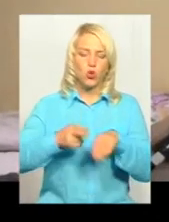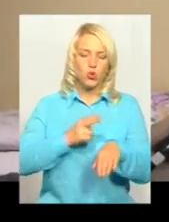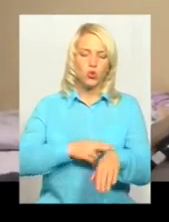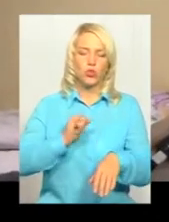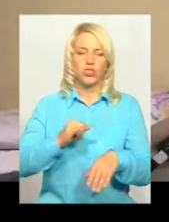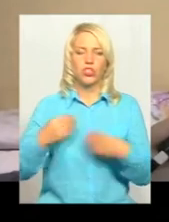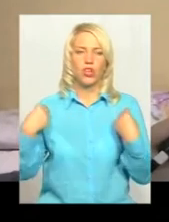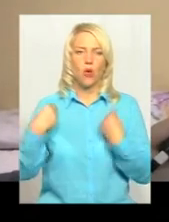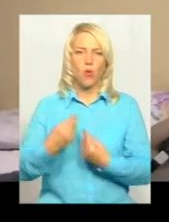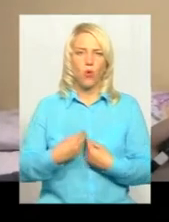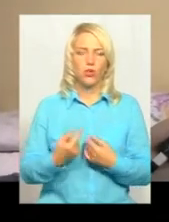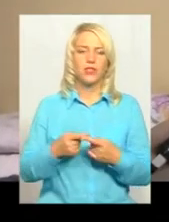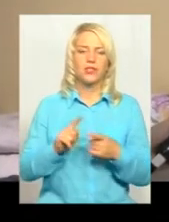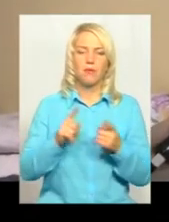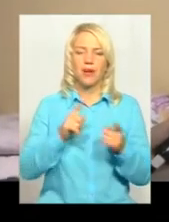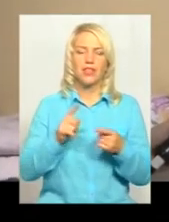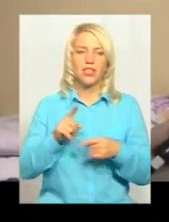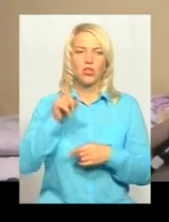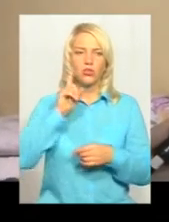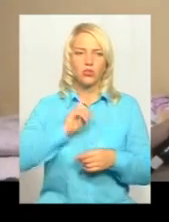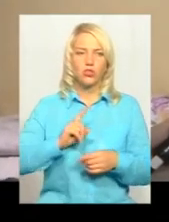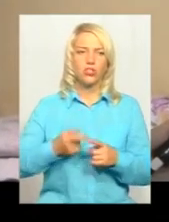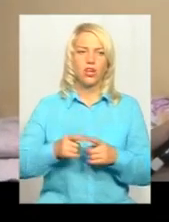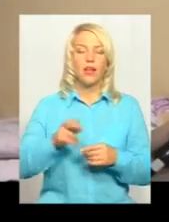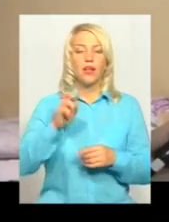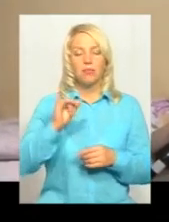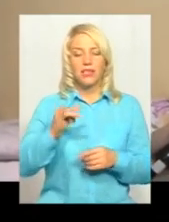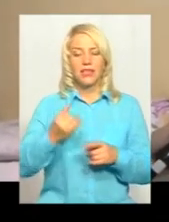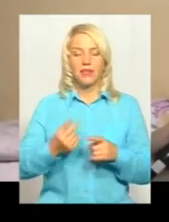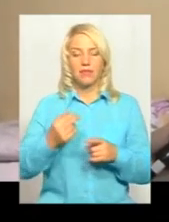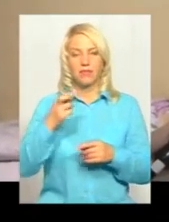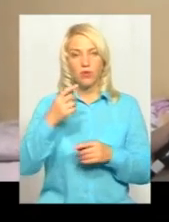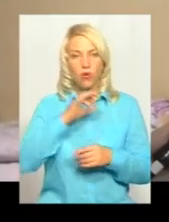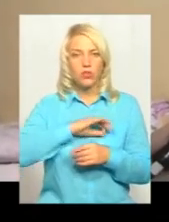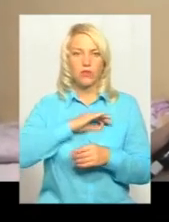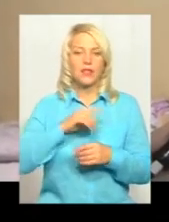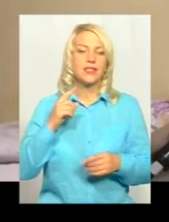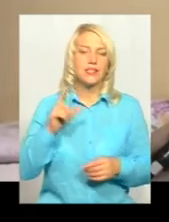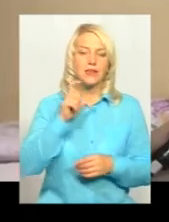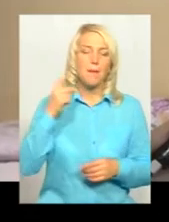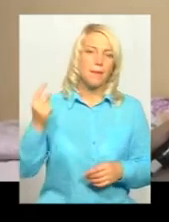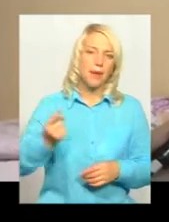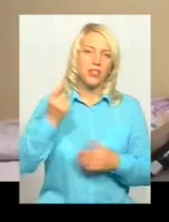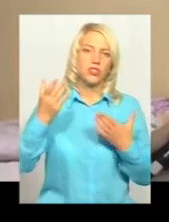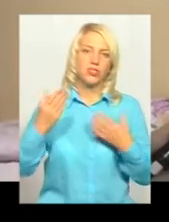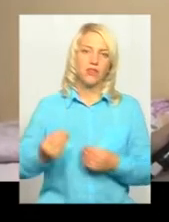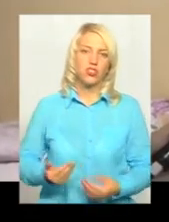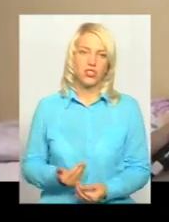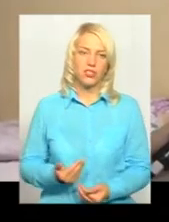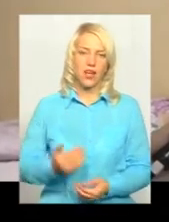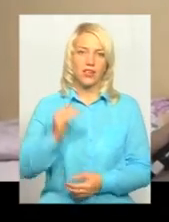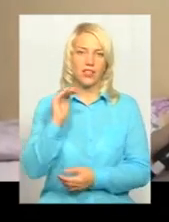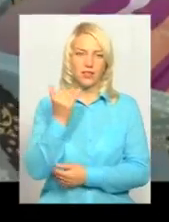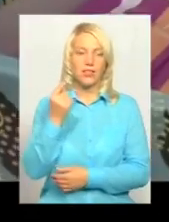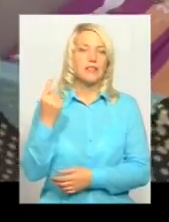малесеньке, дуже зручно, якби воно користувалося ним з перших же днів життя дитини, навіть з